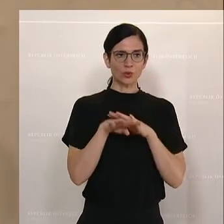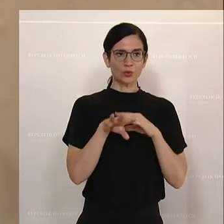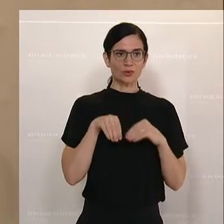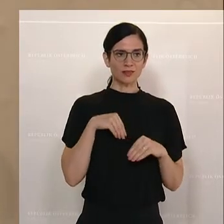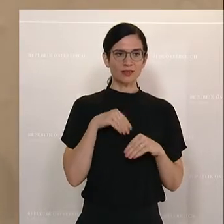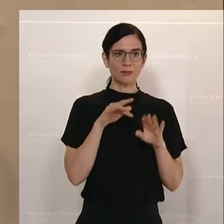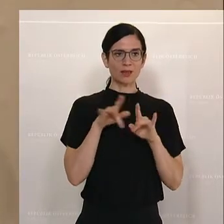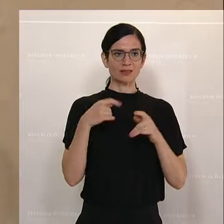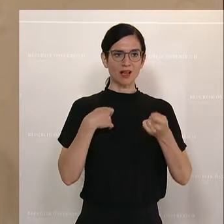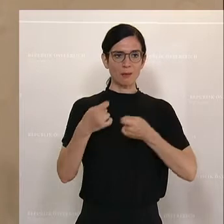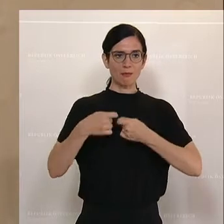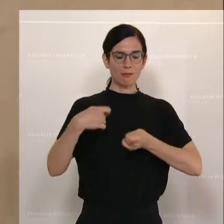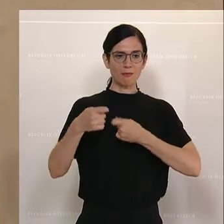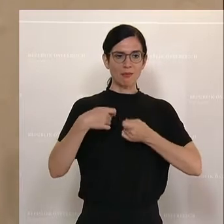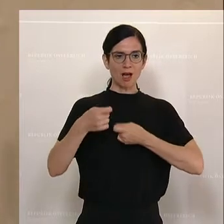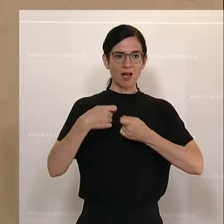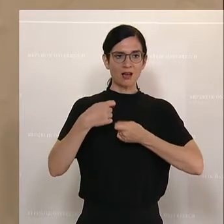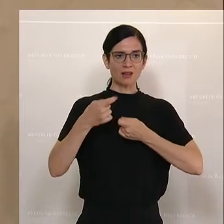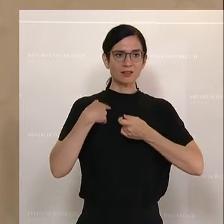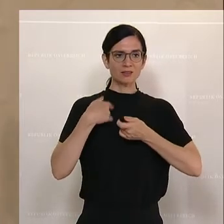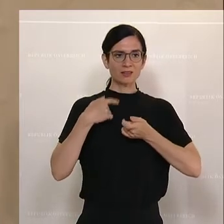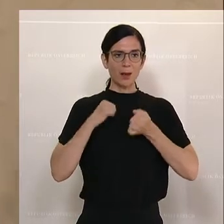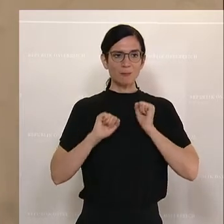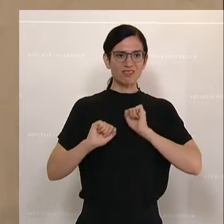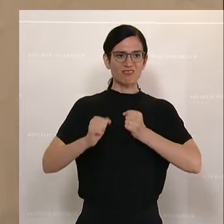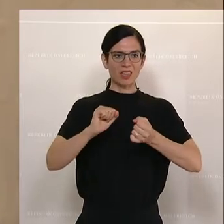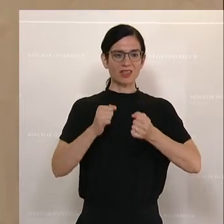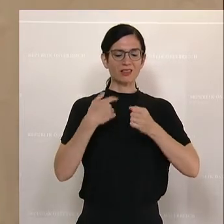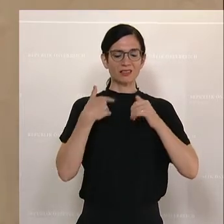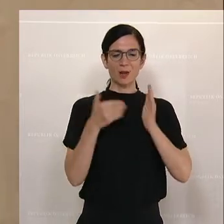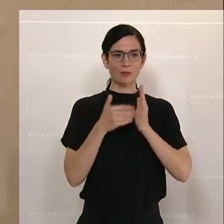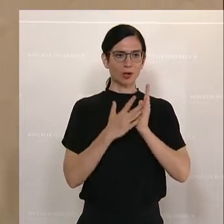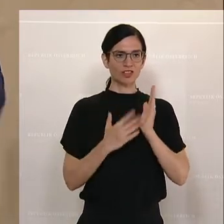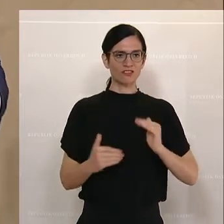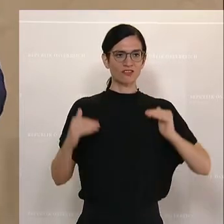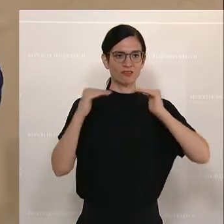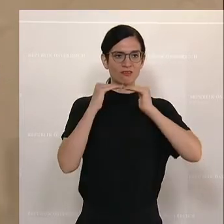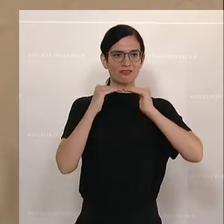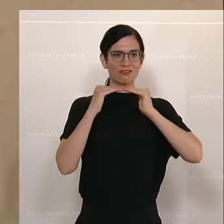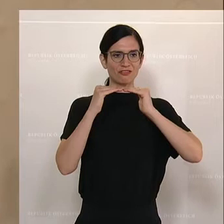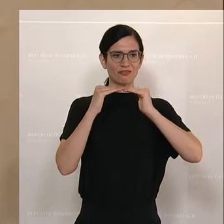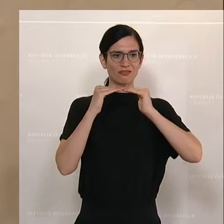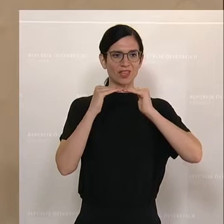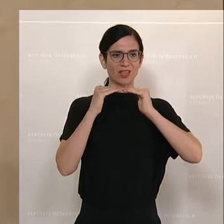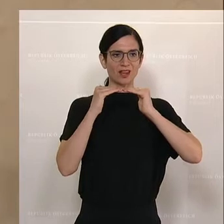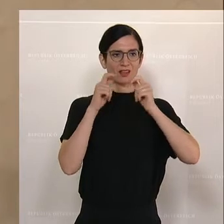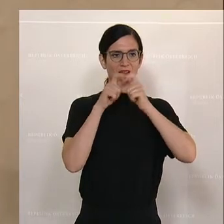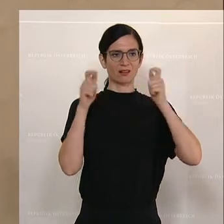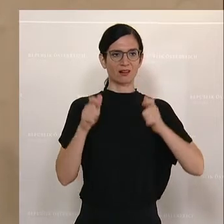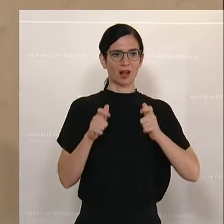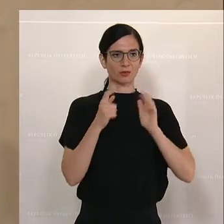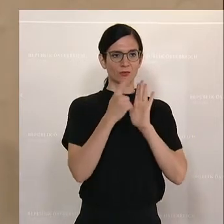Markt agieren, wo es faire Bedingungen braucht. Und diese fairen Bedingungen müssen dementsprechend auch kontrolliert werden.